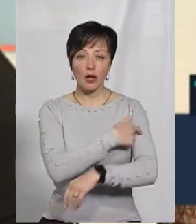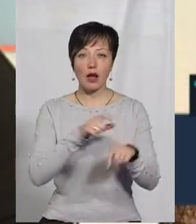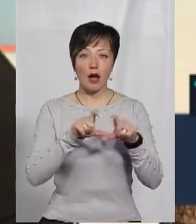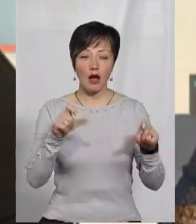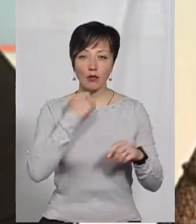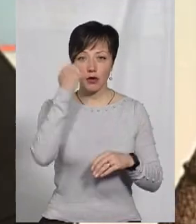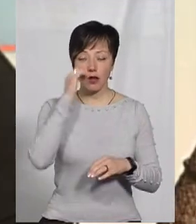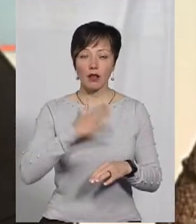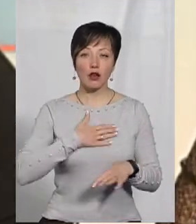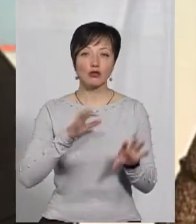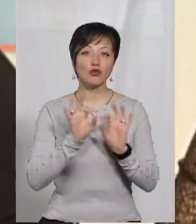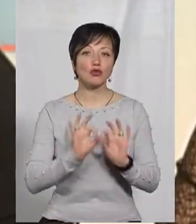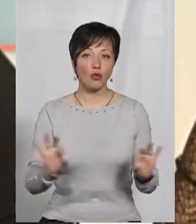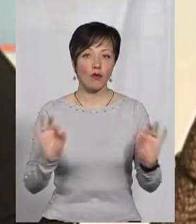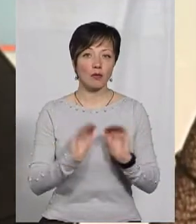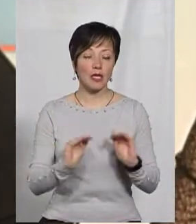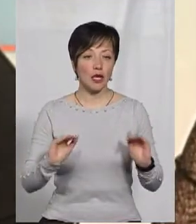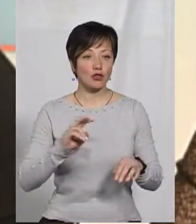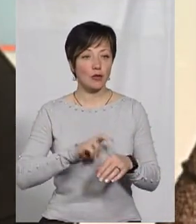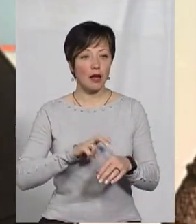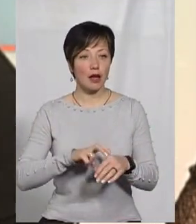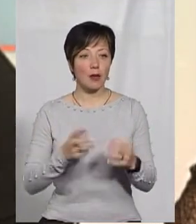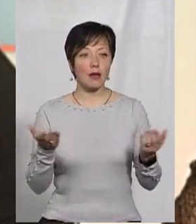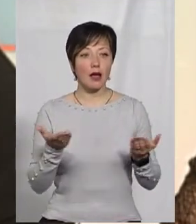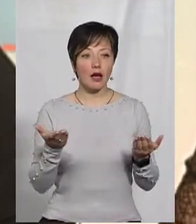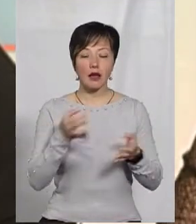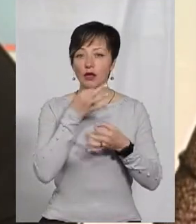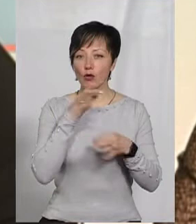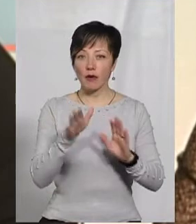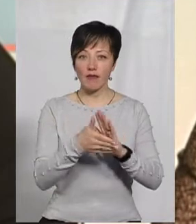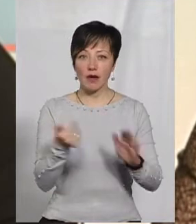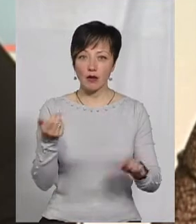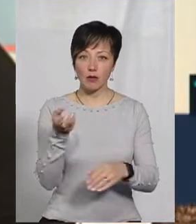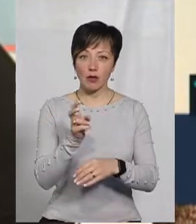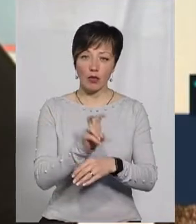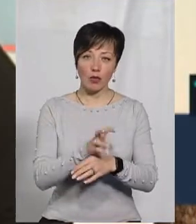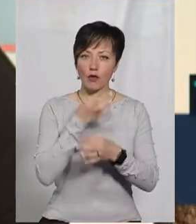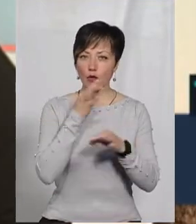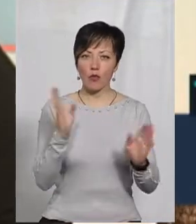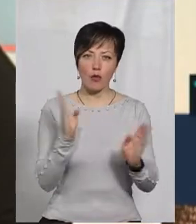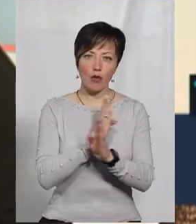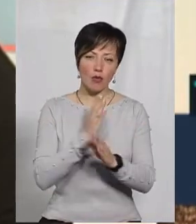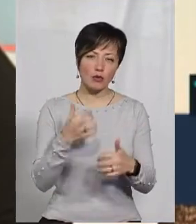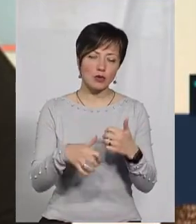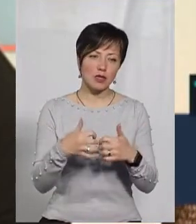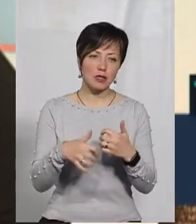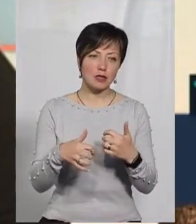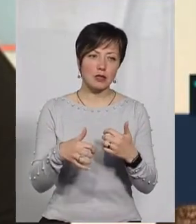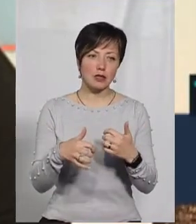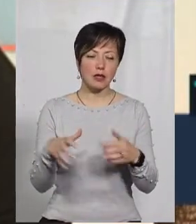Подякувати нашим чудовим дитячим лікарям, які на будь-який виклик приходять в нас. В будь погоду, серед